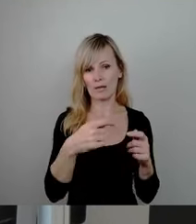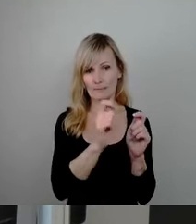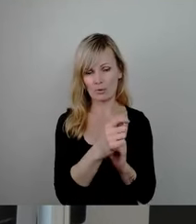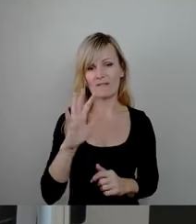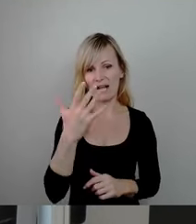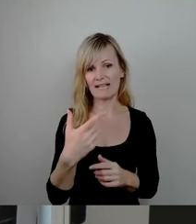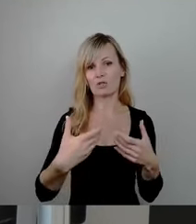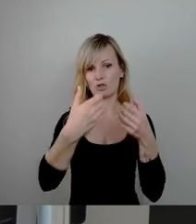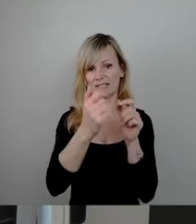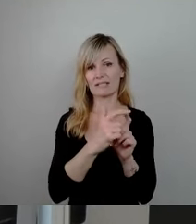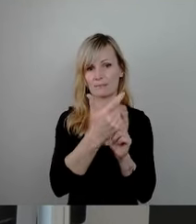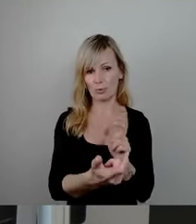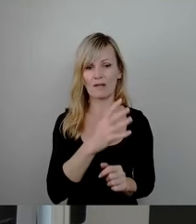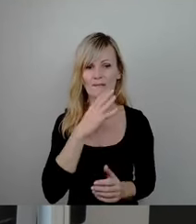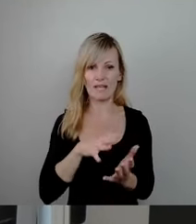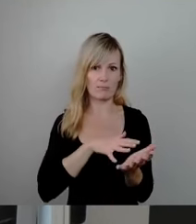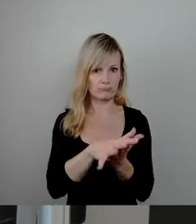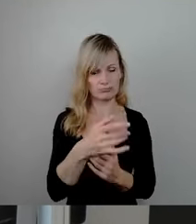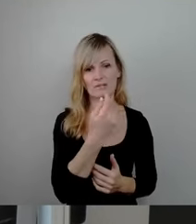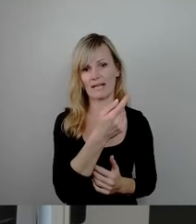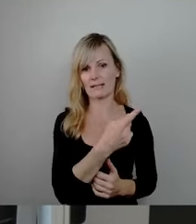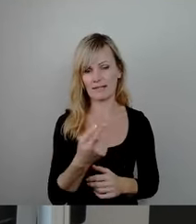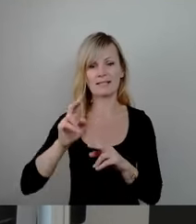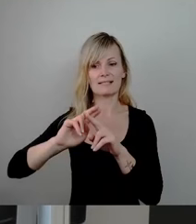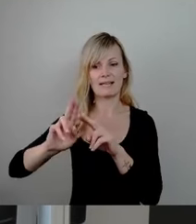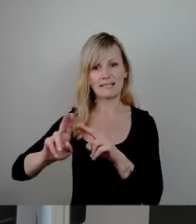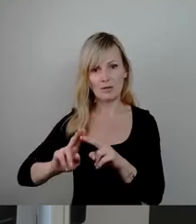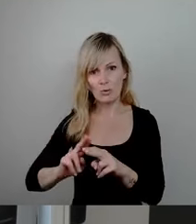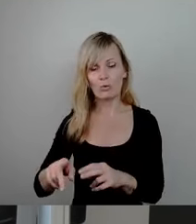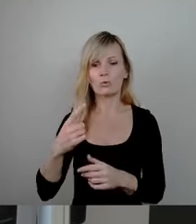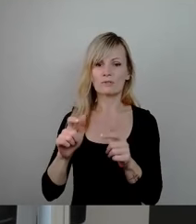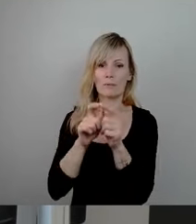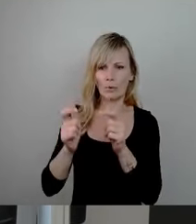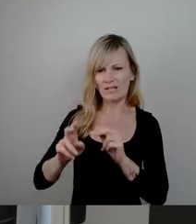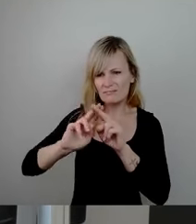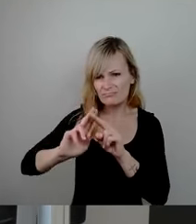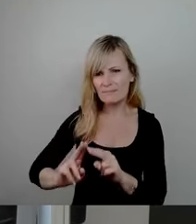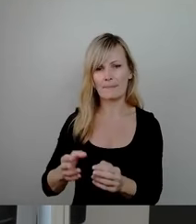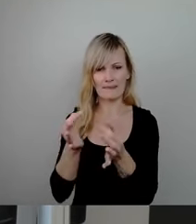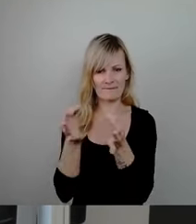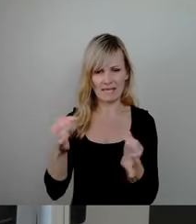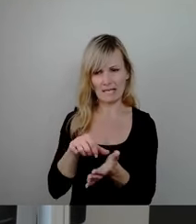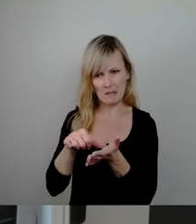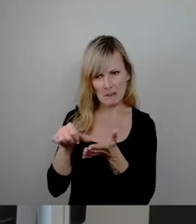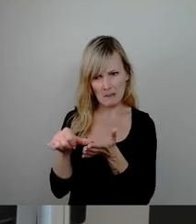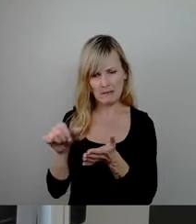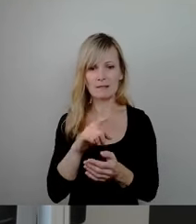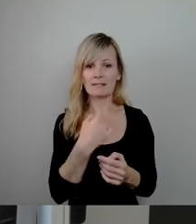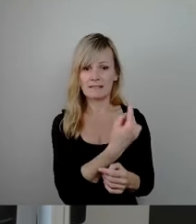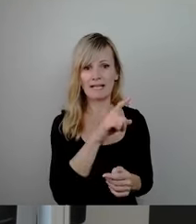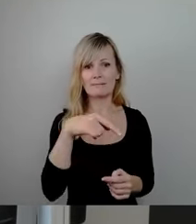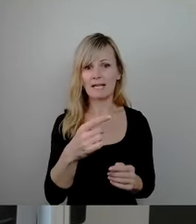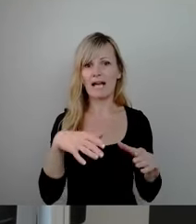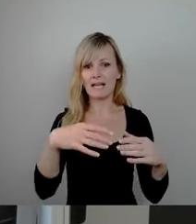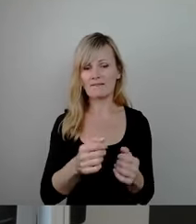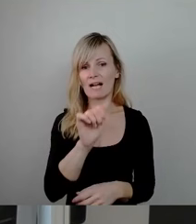vergleichsweise wenig Geld in Sanierung und Unterhalt von Brücken geflossen. Er hat dann noch begonnen, die Albertbrücke zu sanieren,